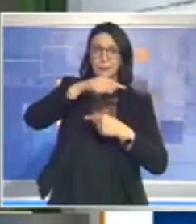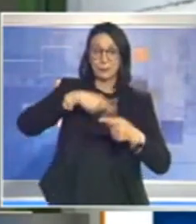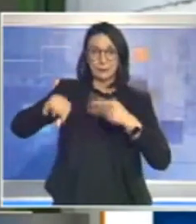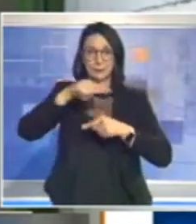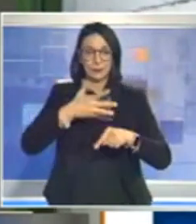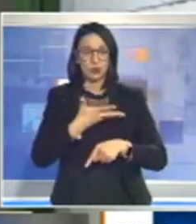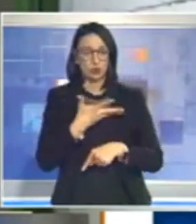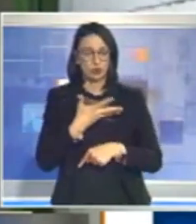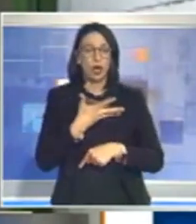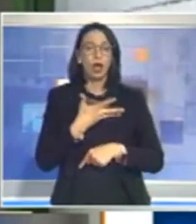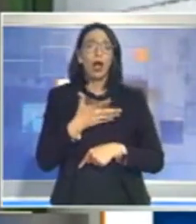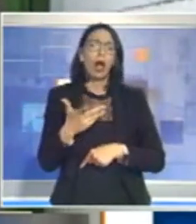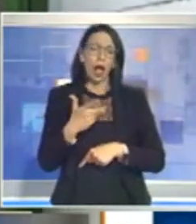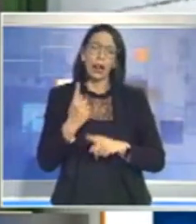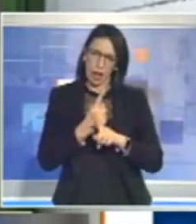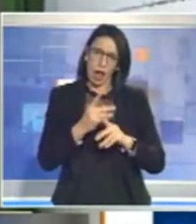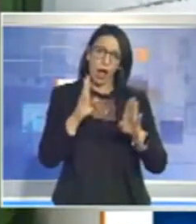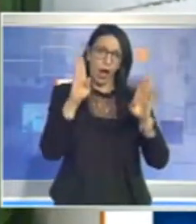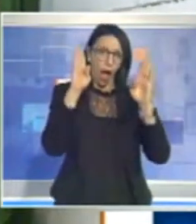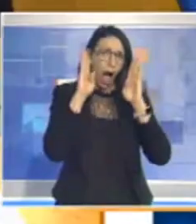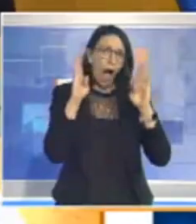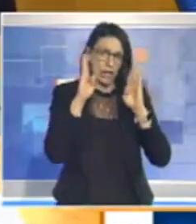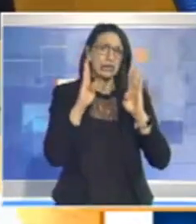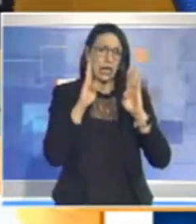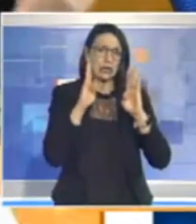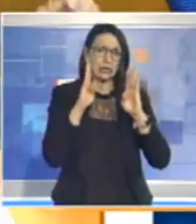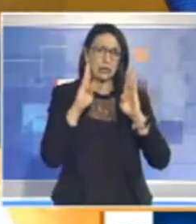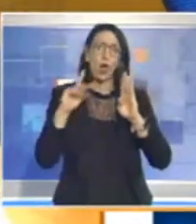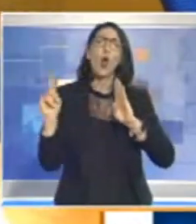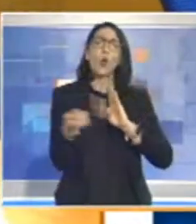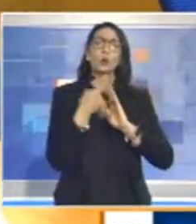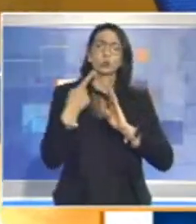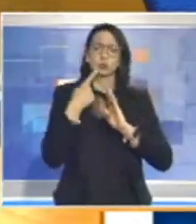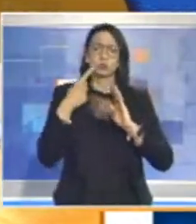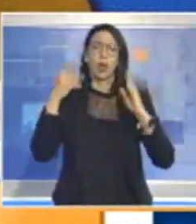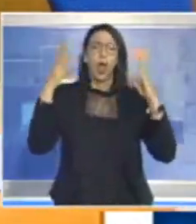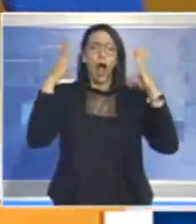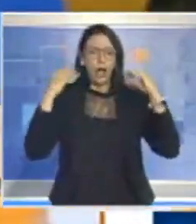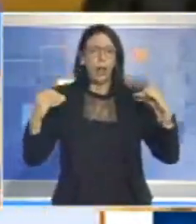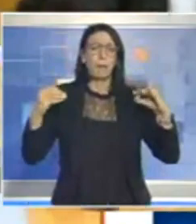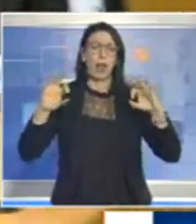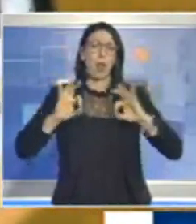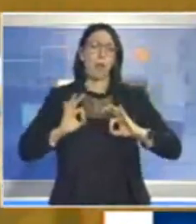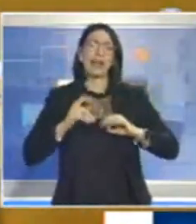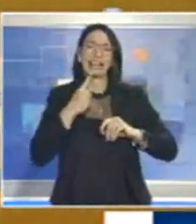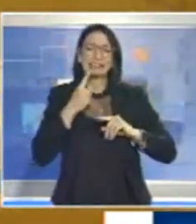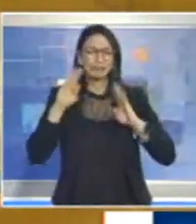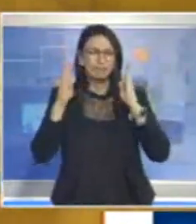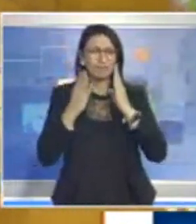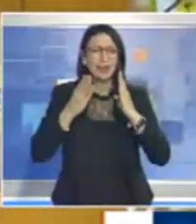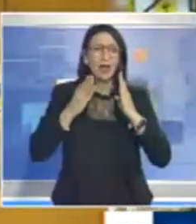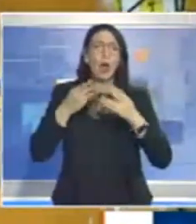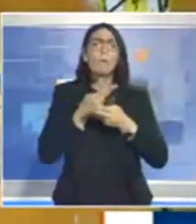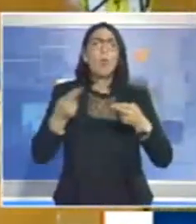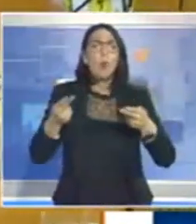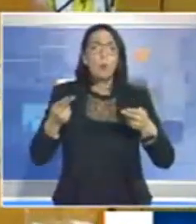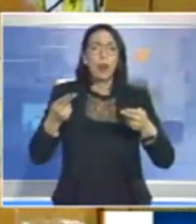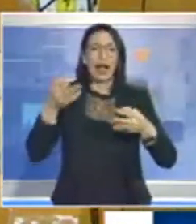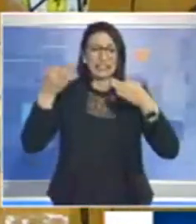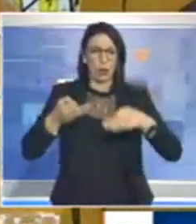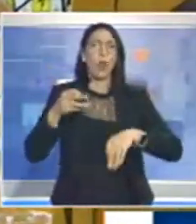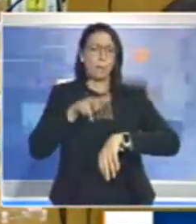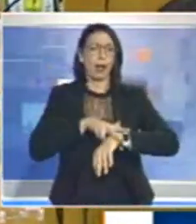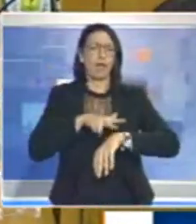io dico che ci sta molta attenzione da parte di tutte le forze addette alla pubblica sicurezza e soprattutto dalla Prefettura.